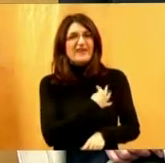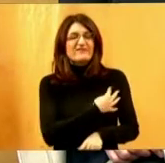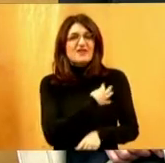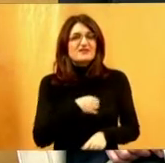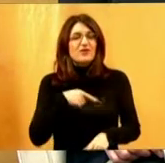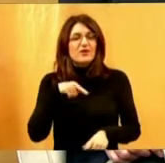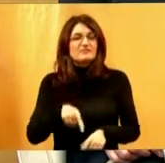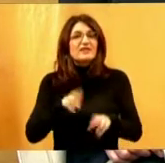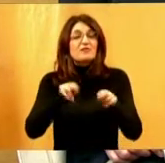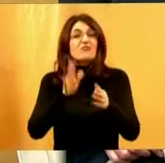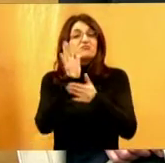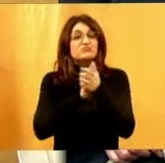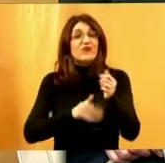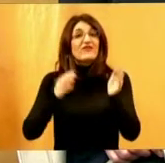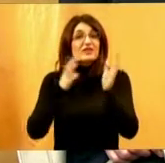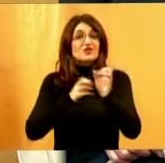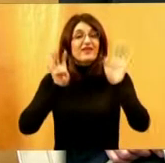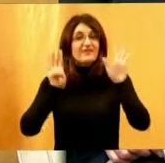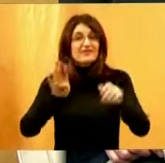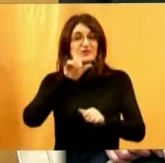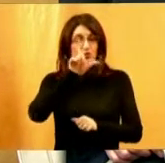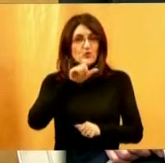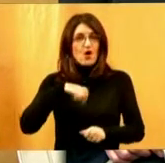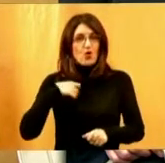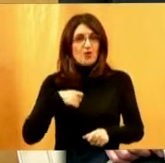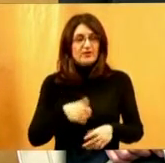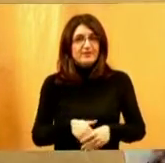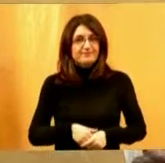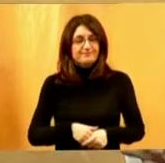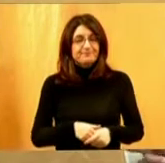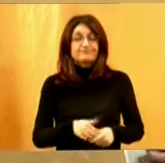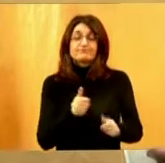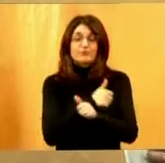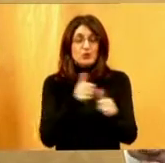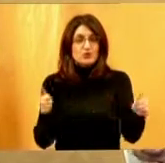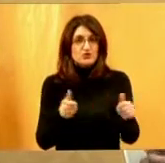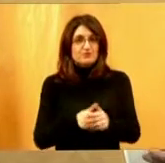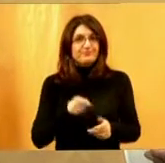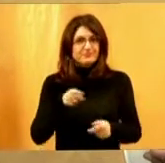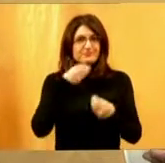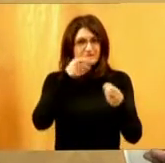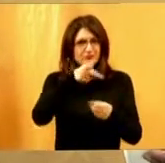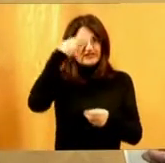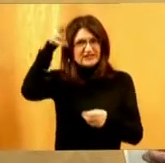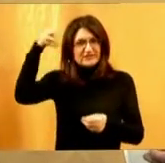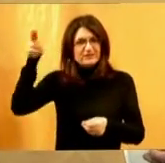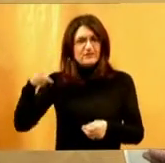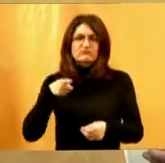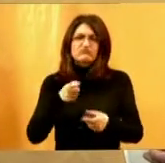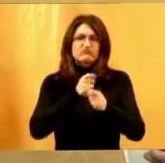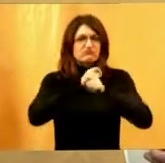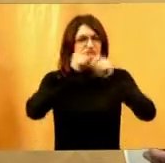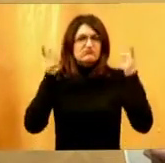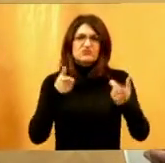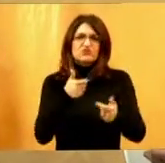provodimo još od 1992. godine. Odlično. Ovo što ste mi govorili o inozemstvu zaista me fascinira.